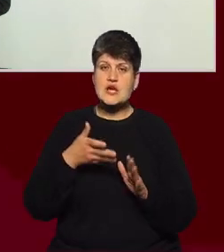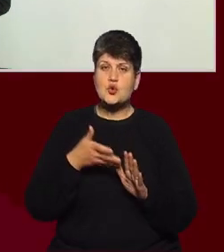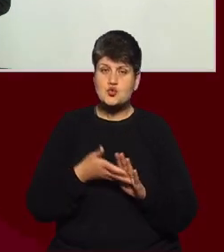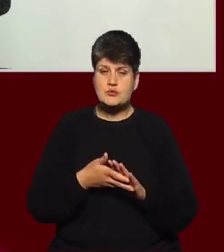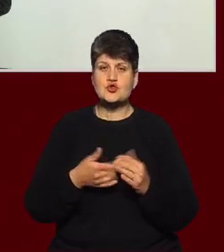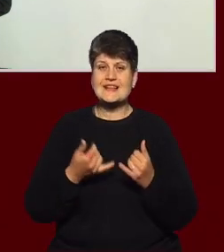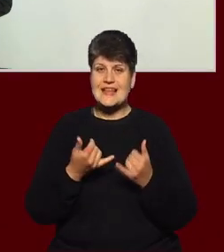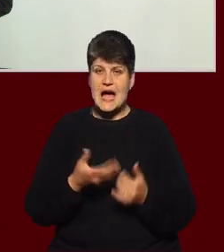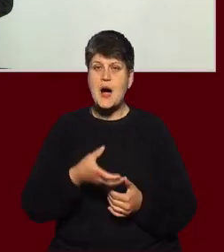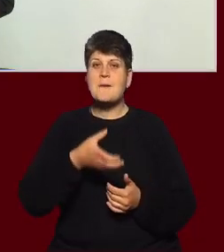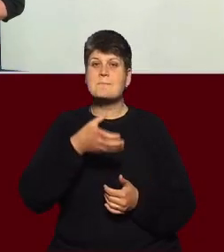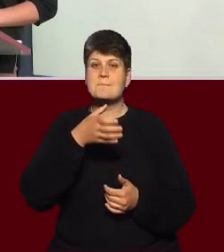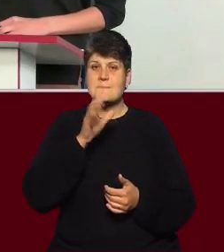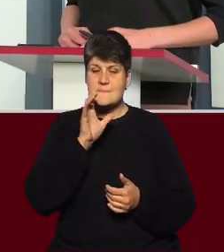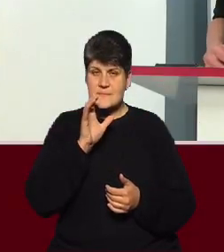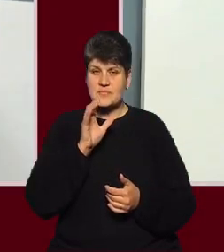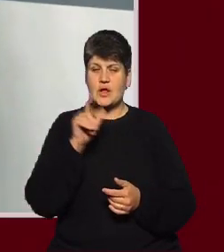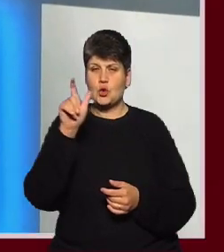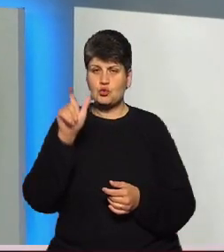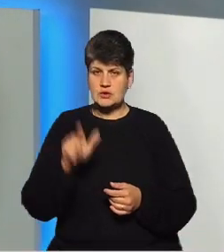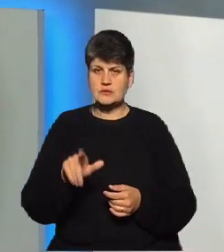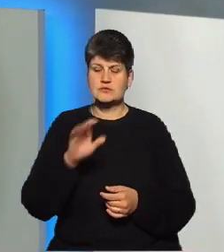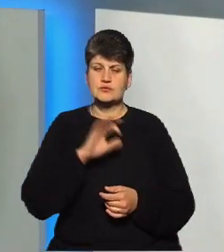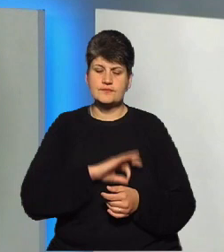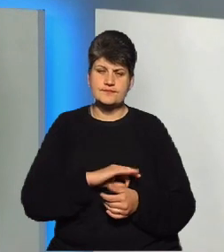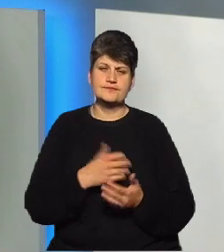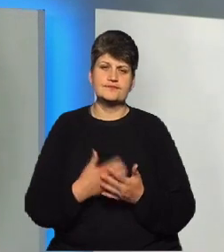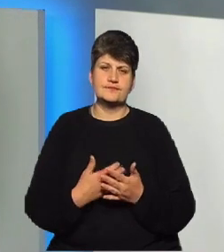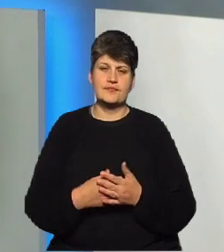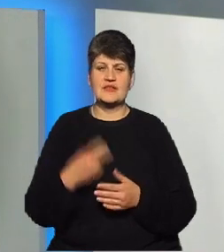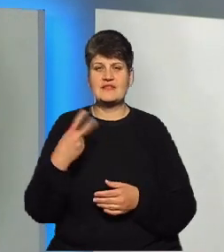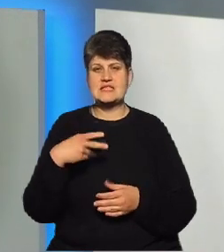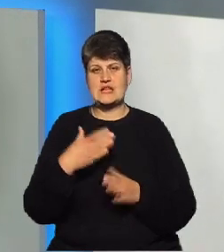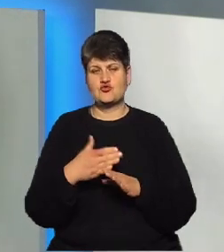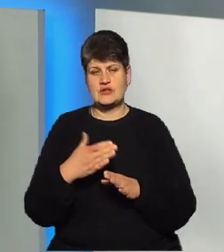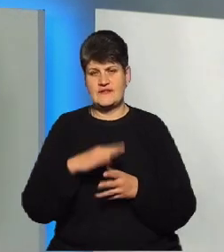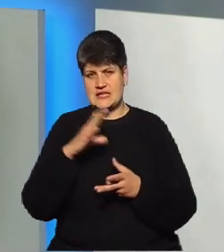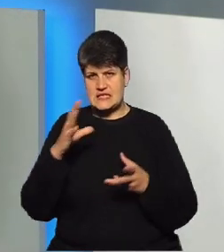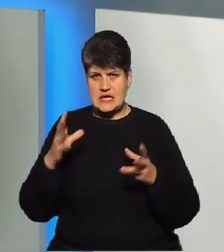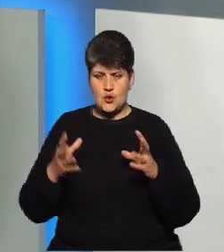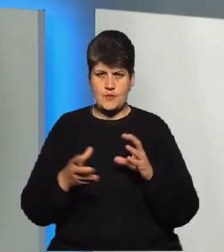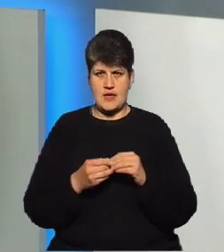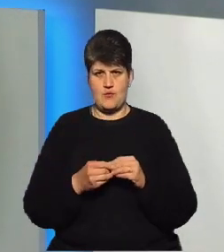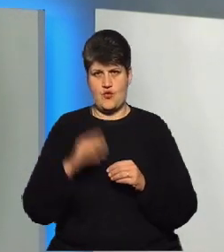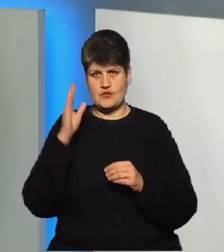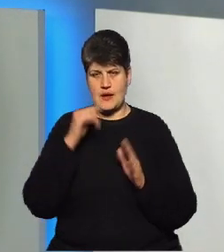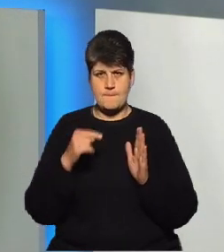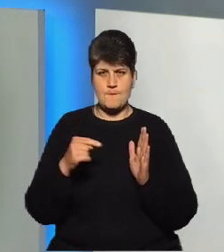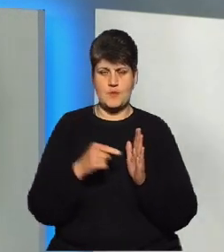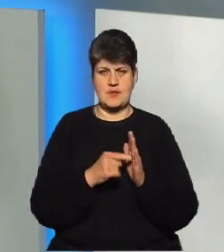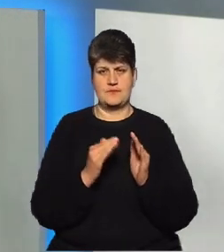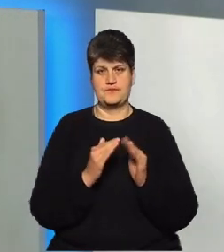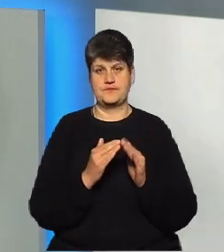цілий людина споживає 20-ту частину від загального об'єму води, яка потрапляє до її помешкання.